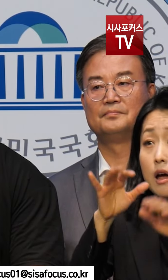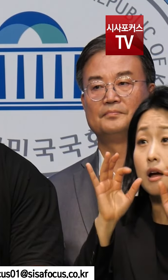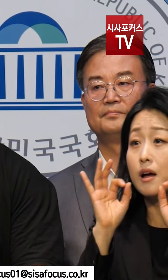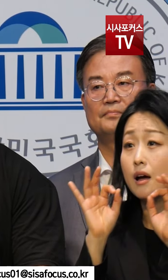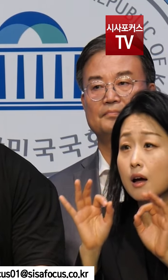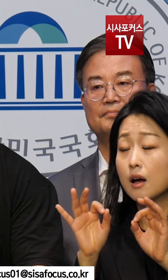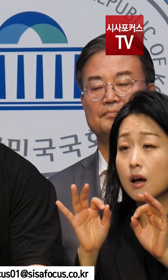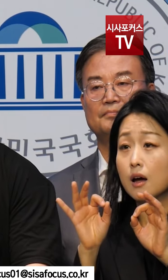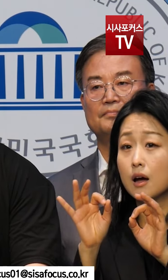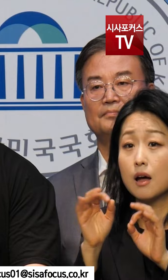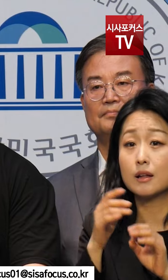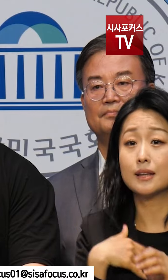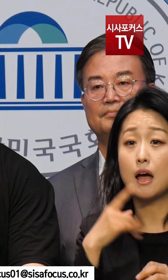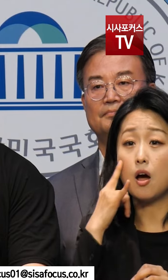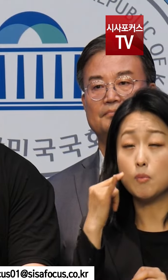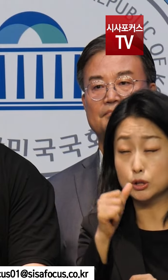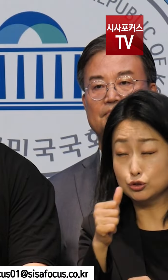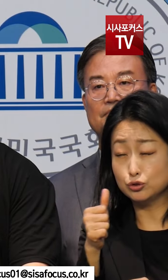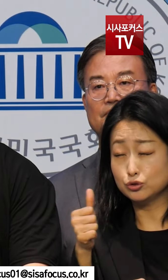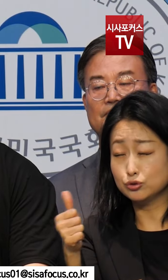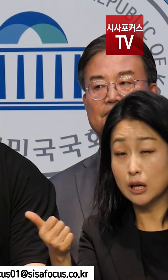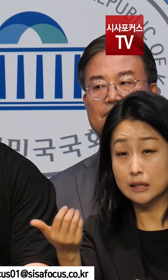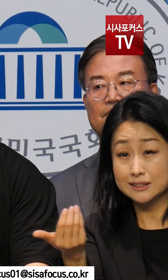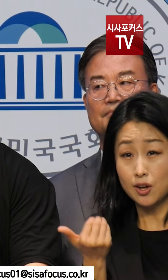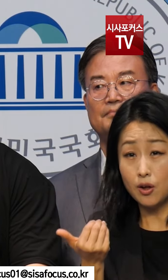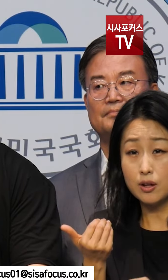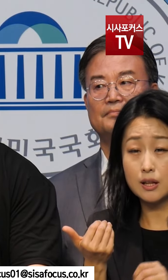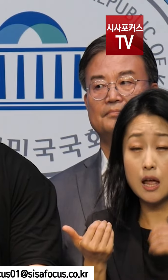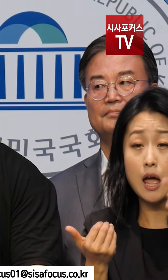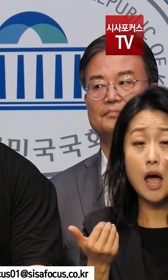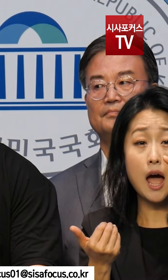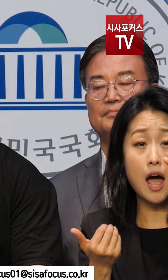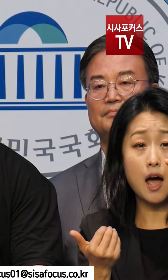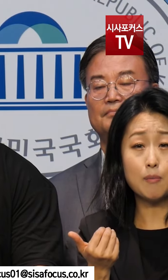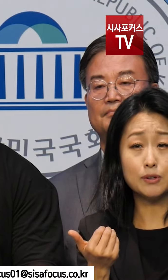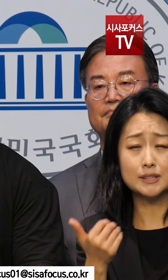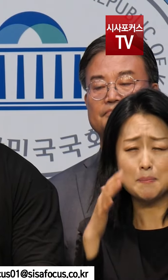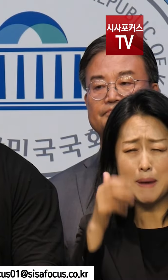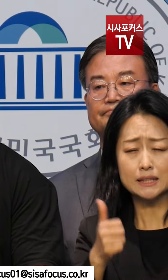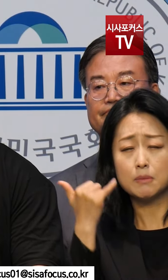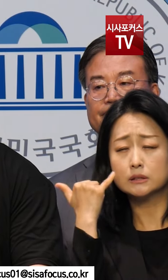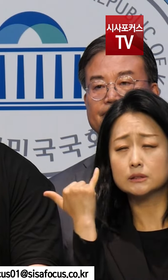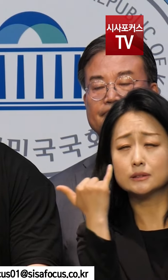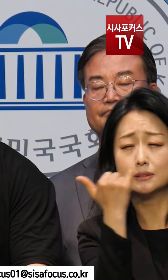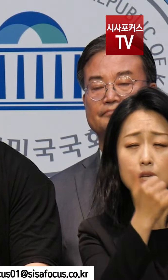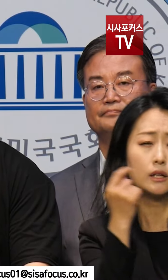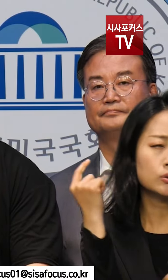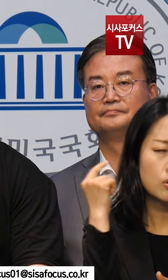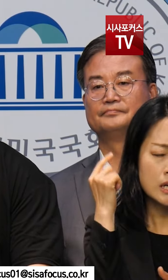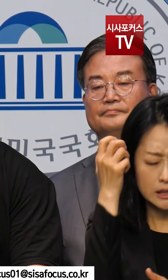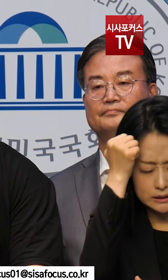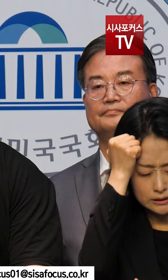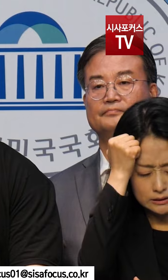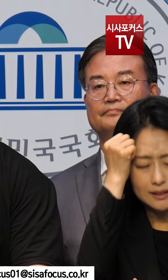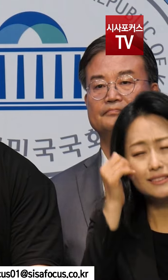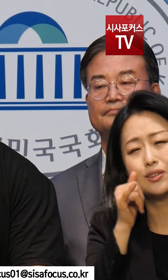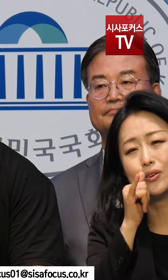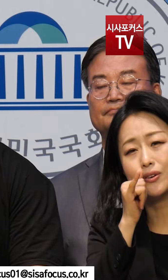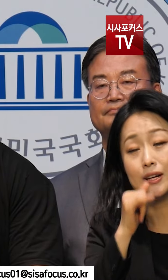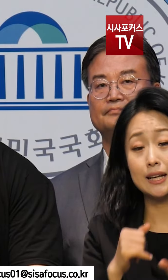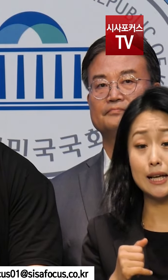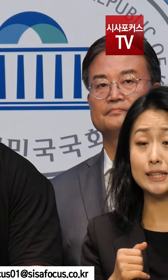전화통화를 했던 어머님의 목소리가 아직 귓가를 맴돌고 있습니다. 20일 때